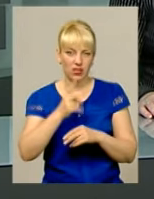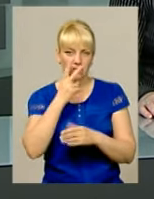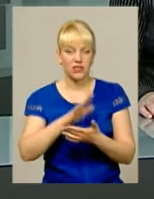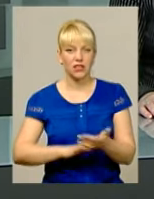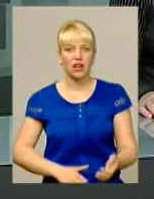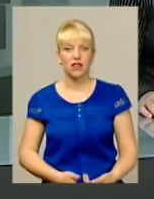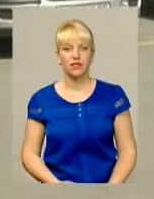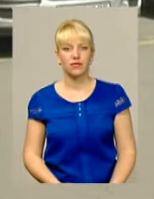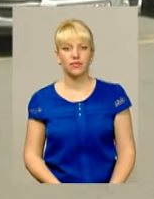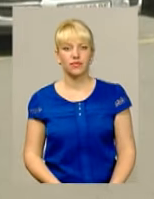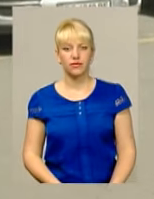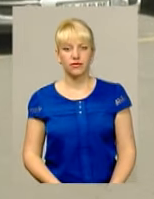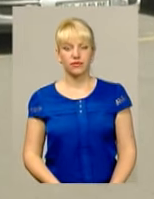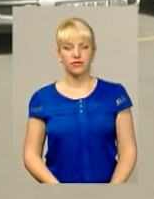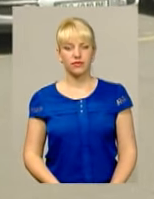сюжеті